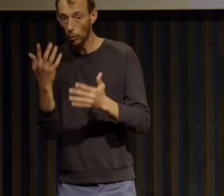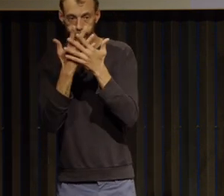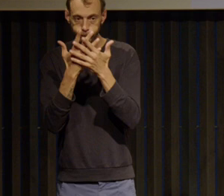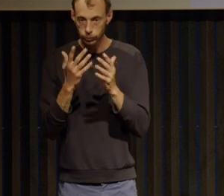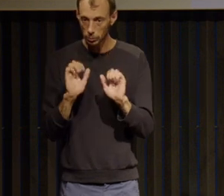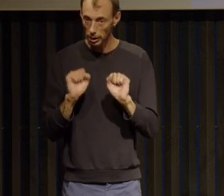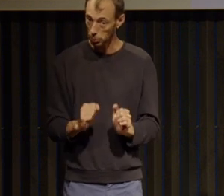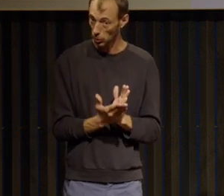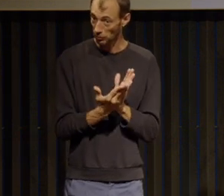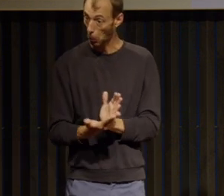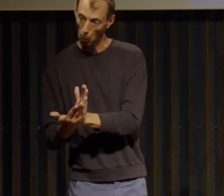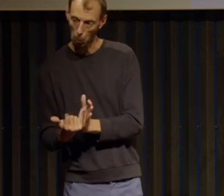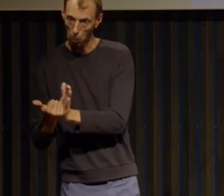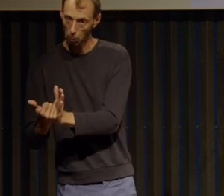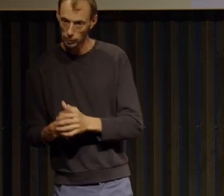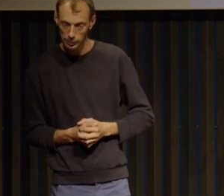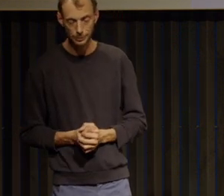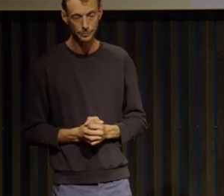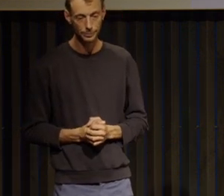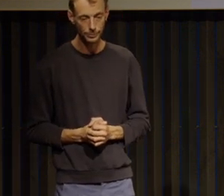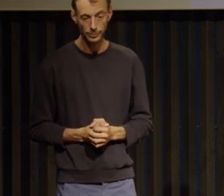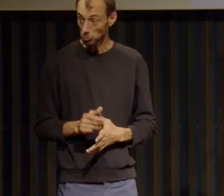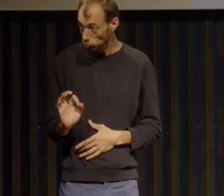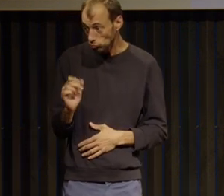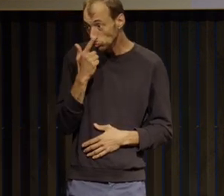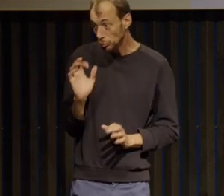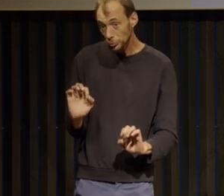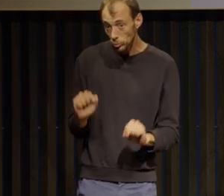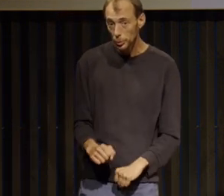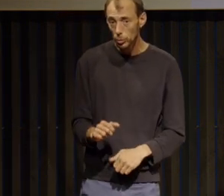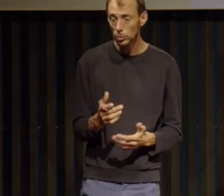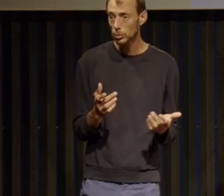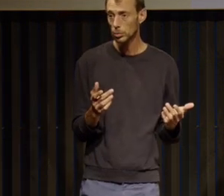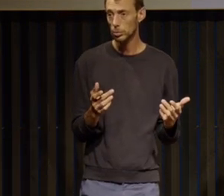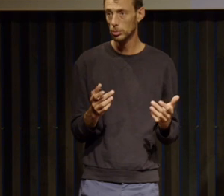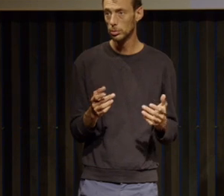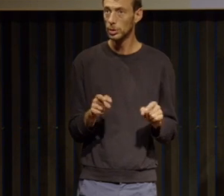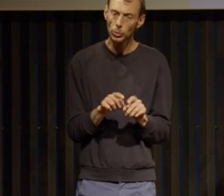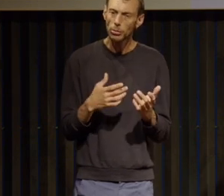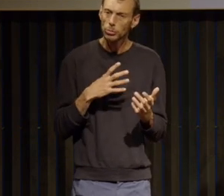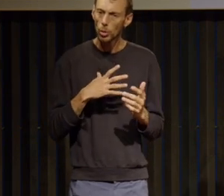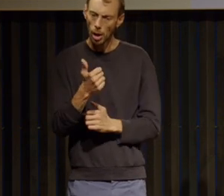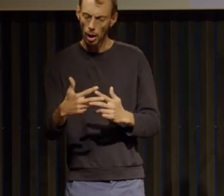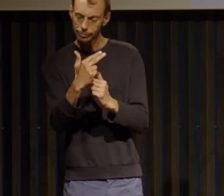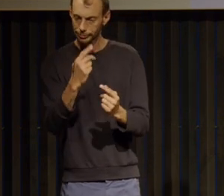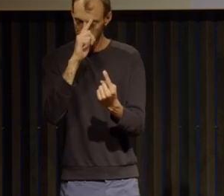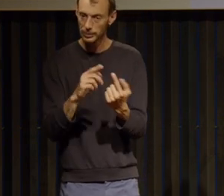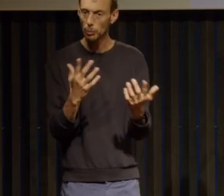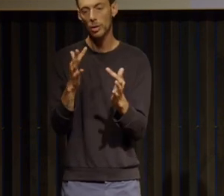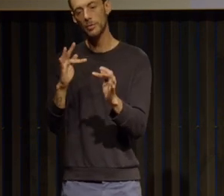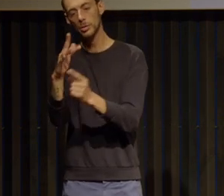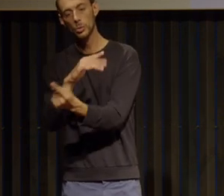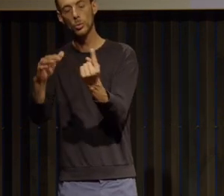clé de compréhension là et puis à un moment donné je parle aussi de comment est-ce qu'on peut se débrouiller de toutes les situations sociales qui sont